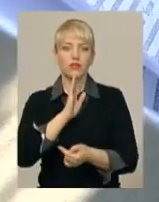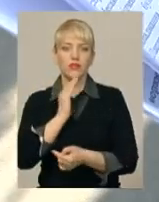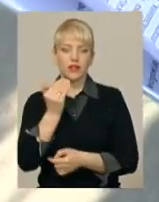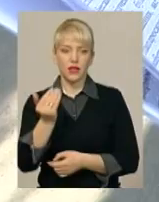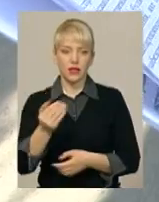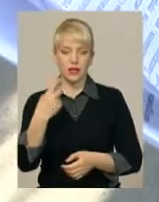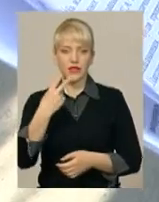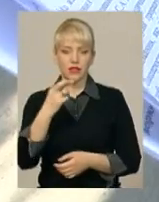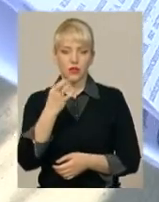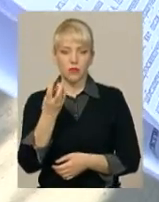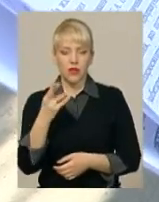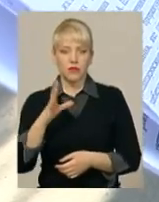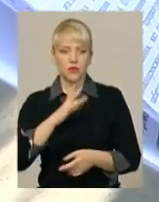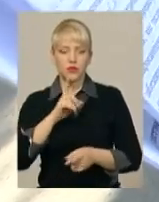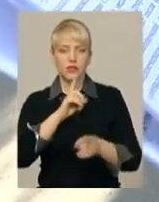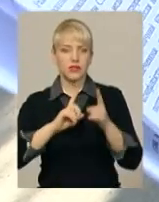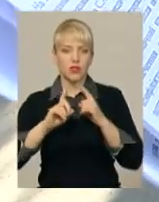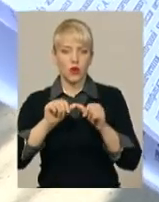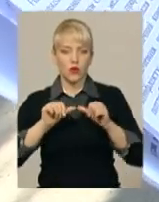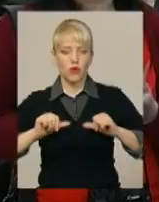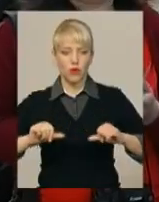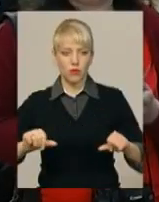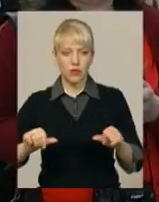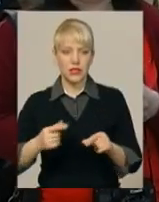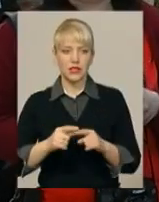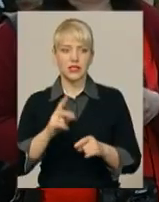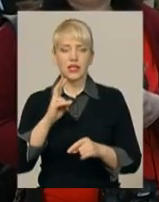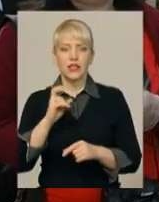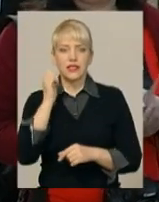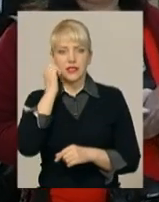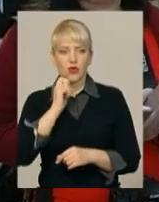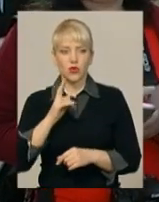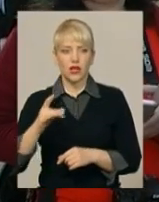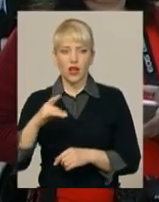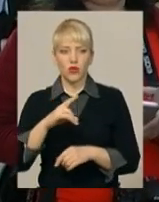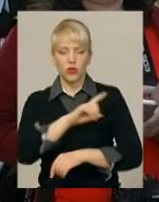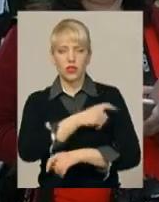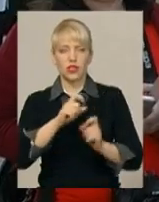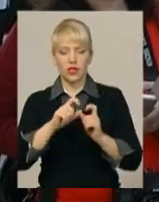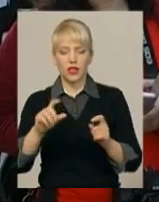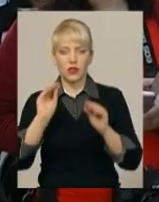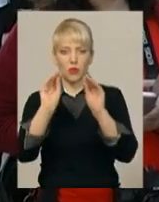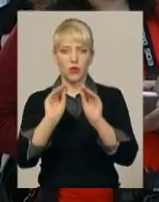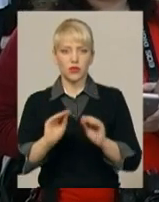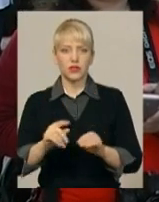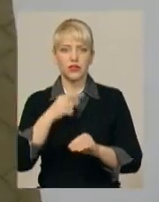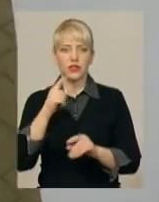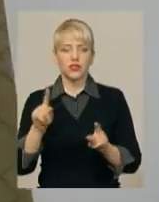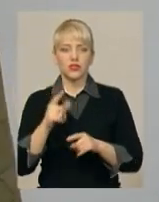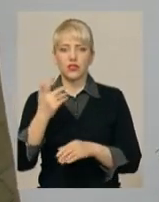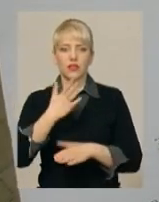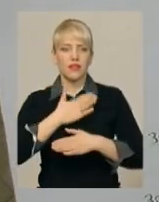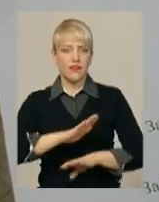20 березня відбулося засідання комісії із трудових спорів Старокостянтинівської райлікарні. У протоколі рішення присутні зазначили, що саме їх не